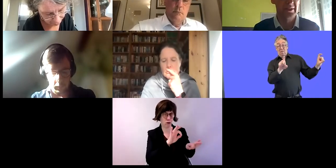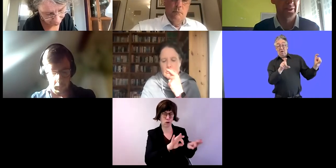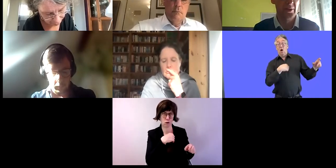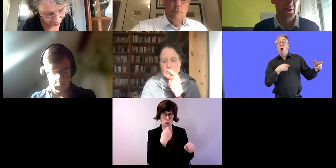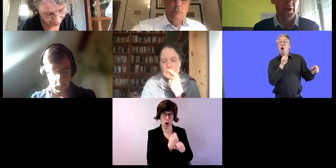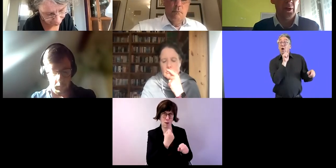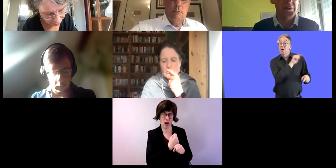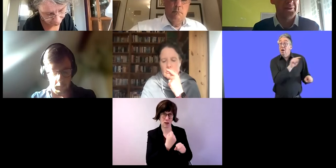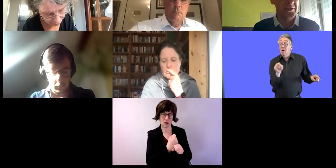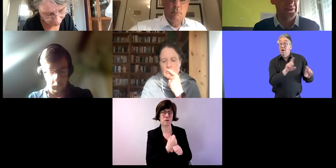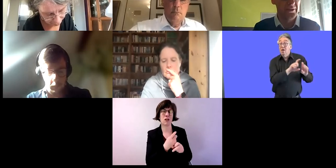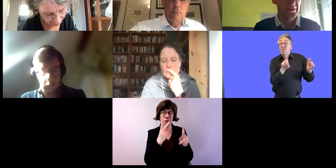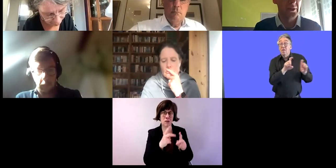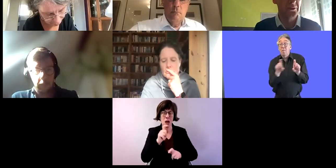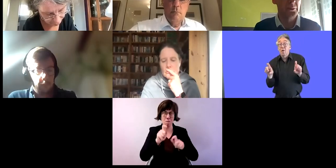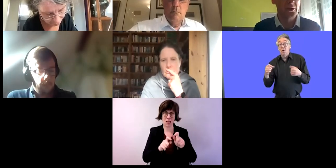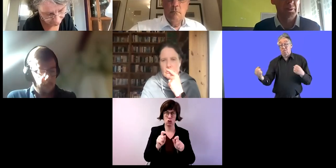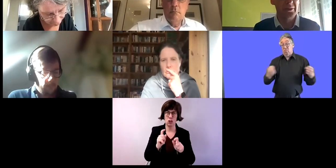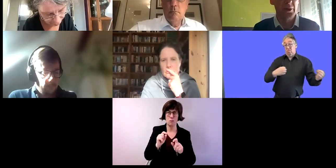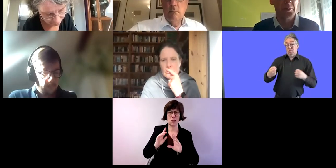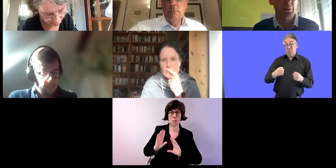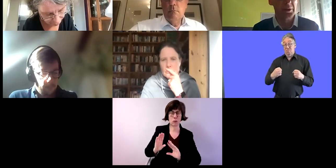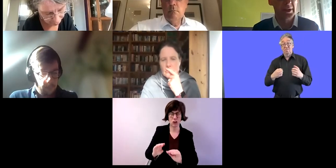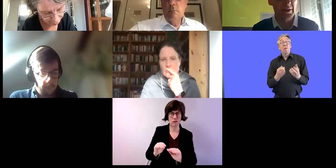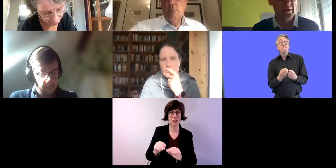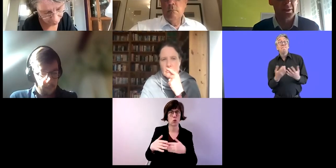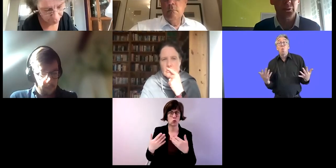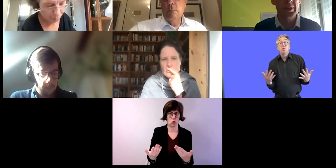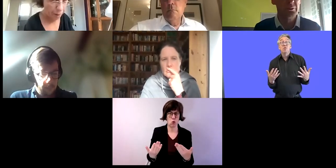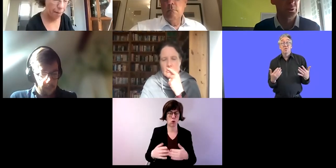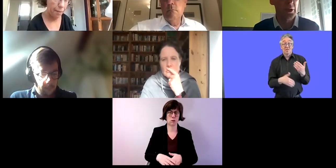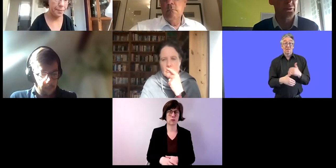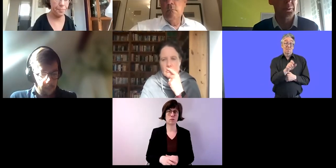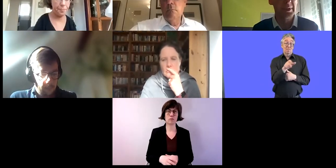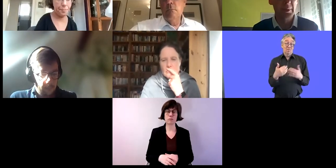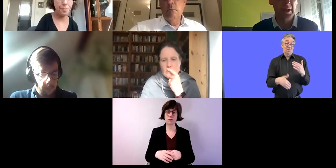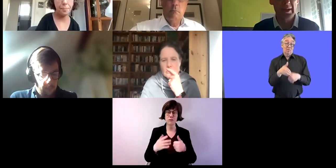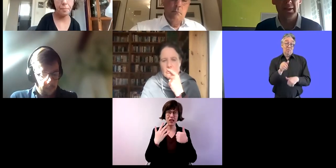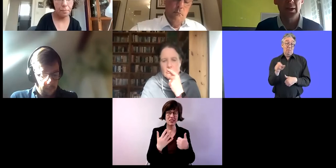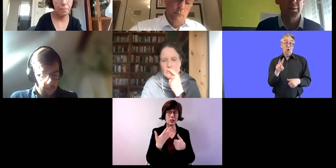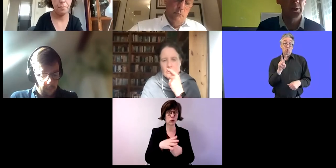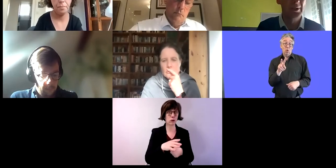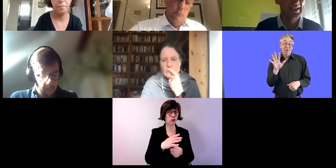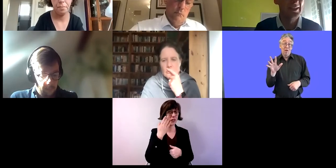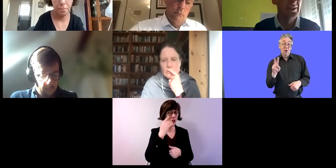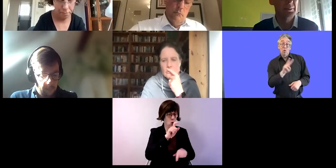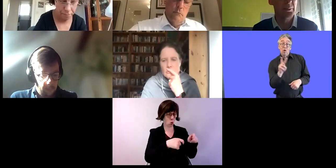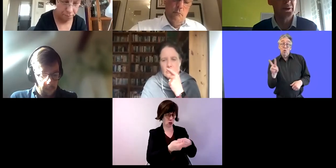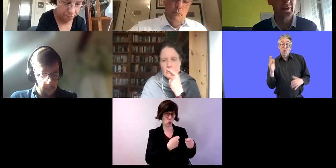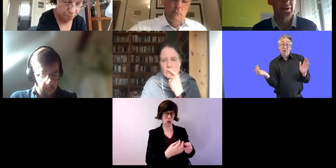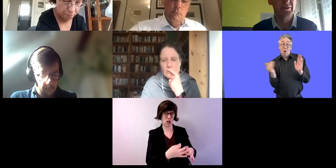wesentlichen Menschen mit Beschäftigungen beschäftigen. 56 Kundenunternehmen,